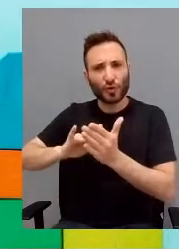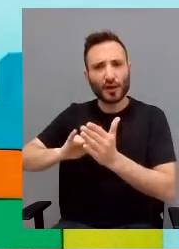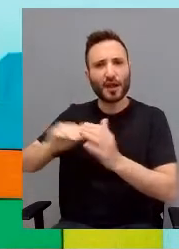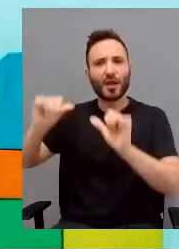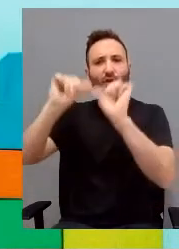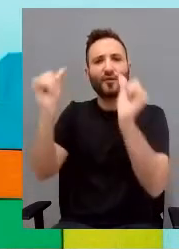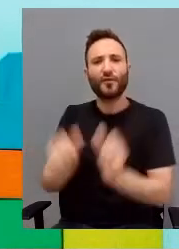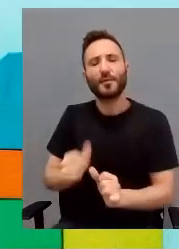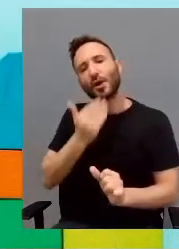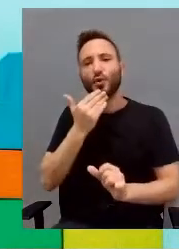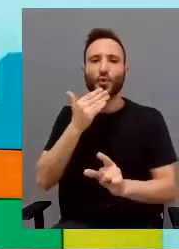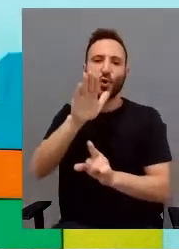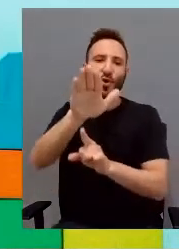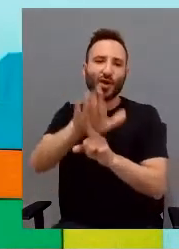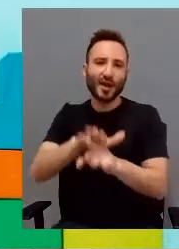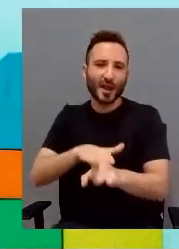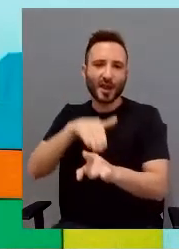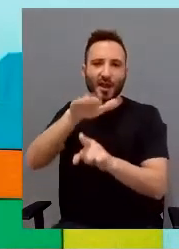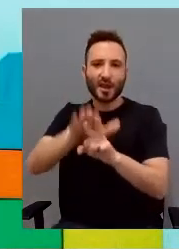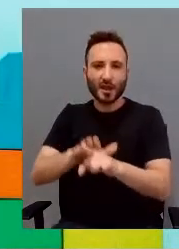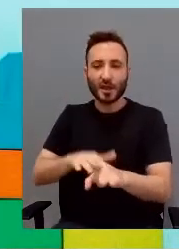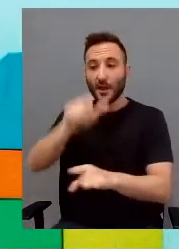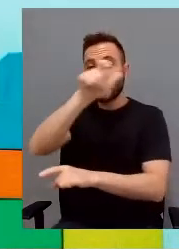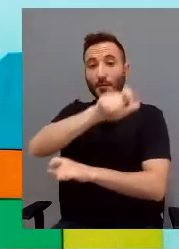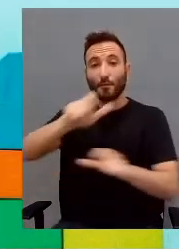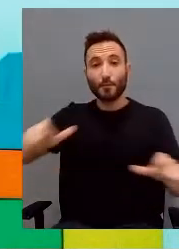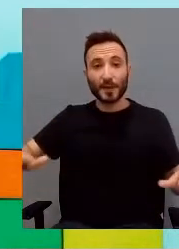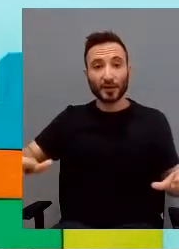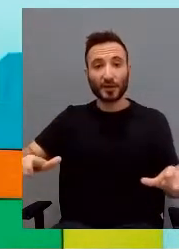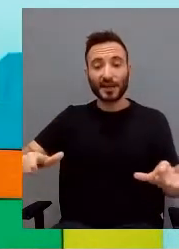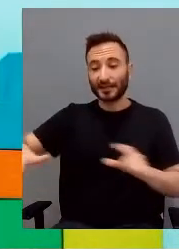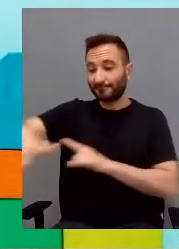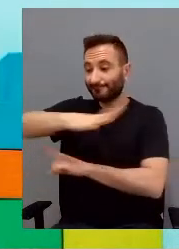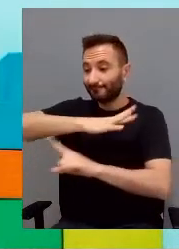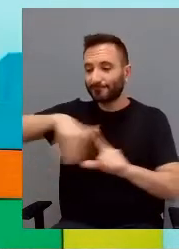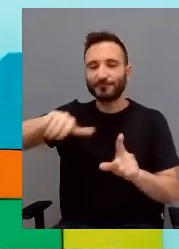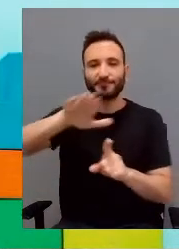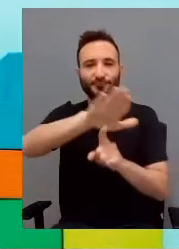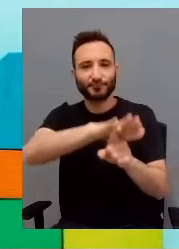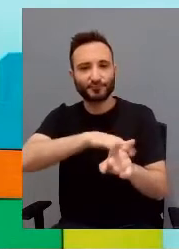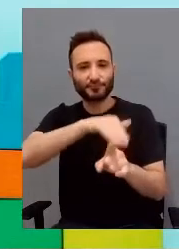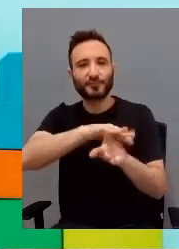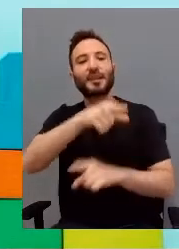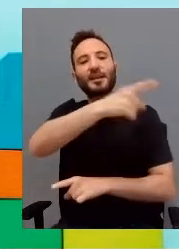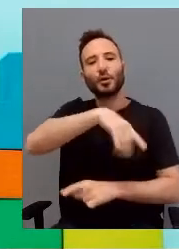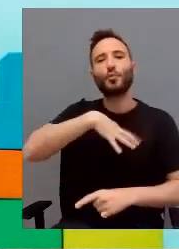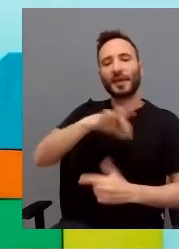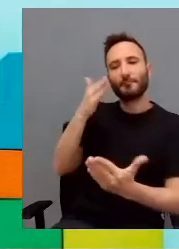affettivo con le di referenza al reddito. Ok, la prossima.